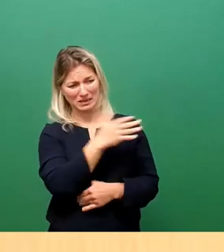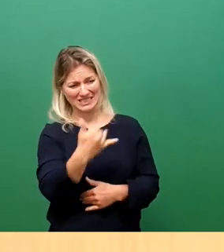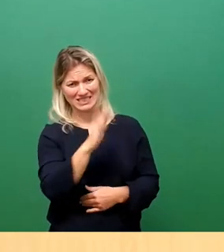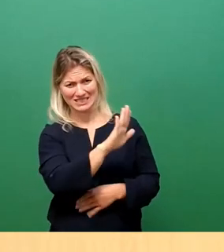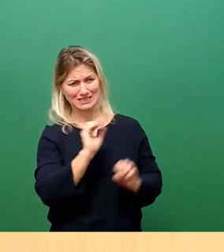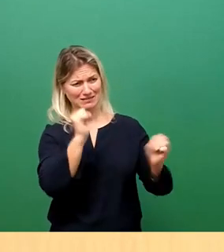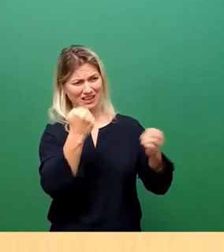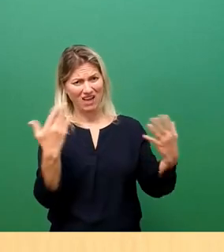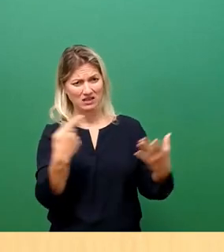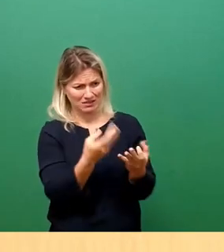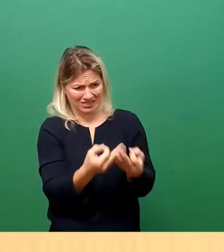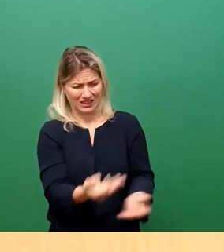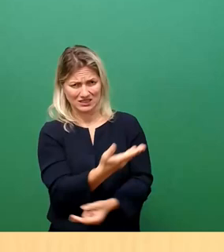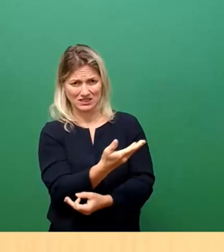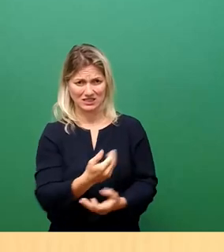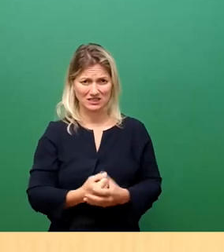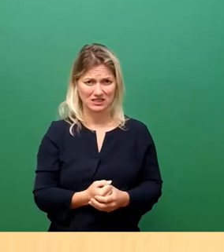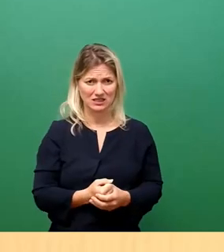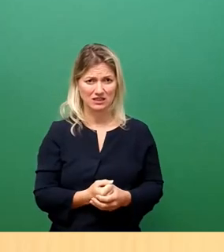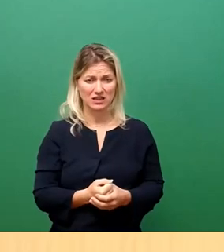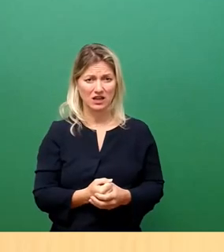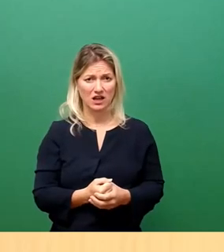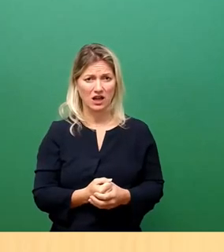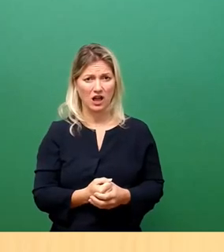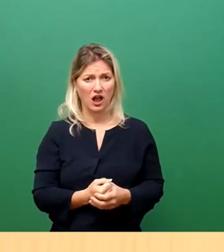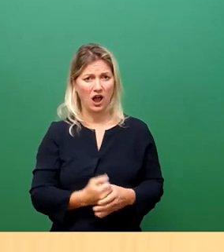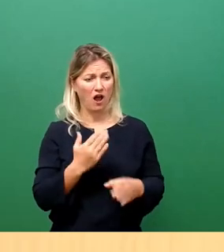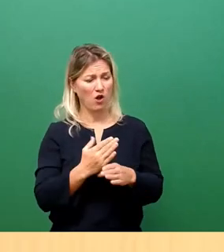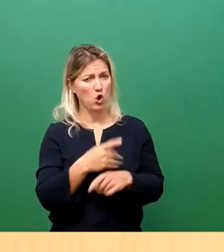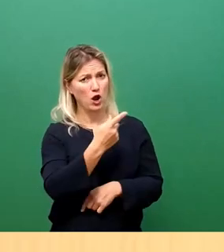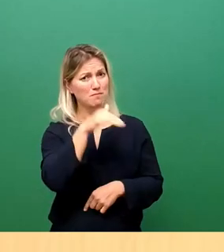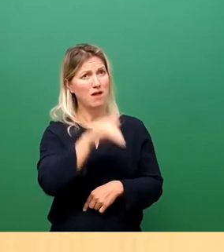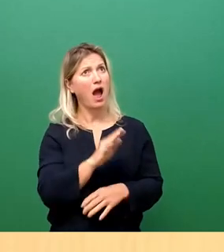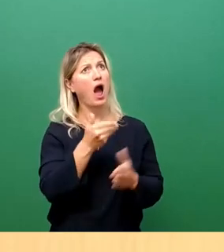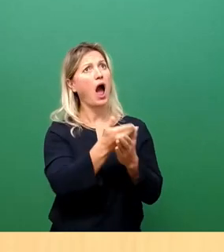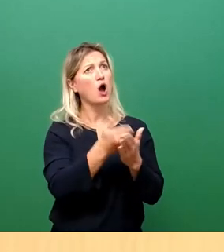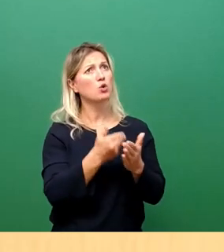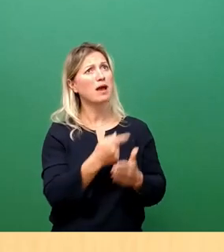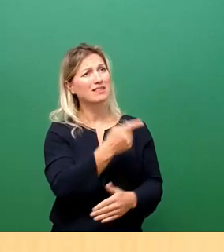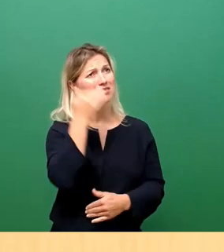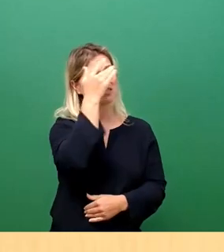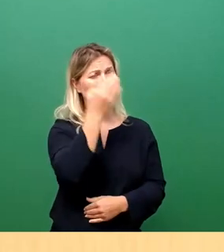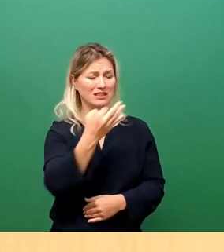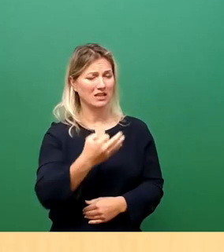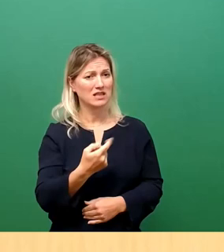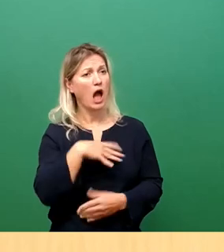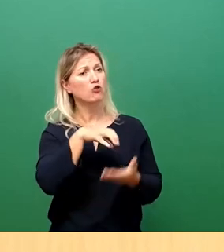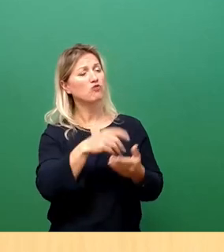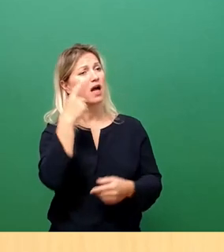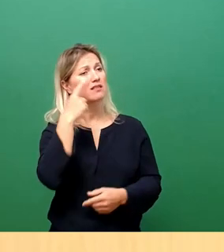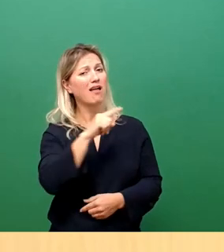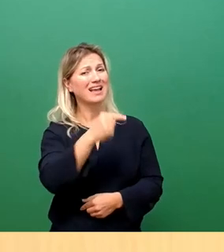weil Sie sich gar nicht mit den Argumenten auseinandergesetzt haben. Ihr Stadtrat Gielke macht sich mit seinen